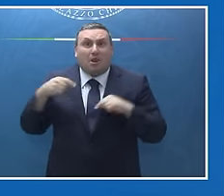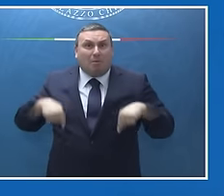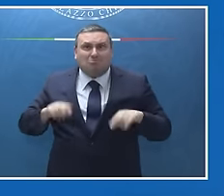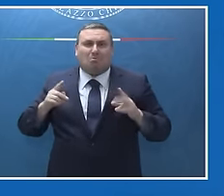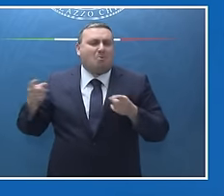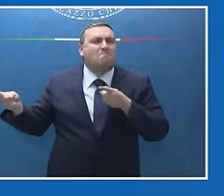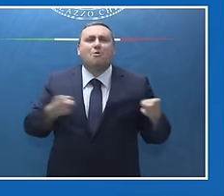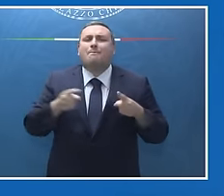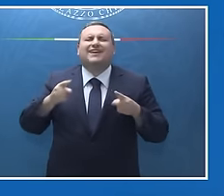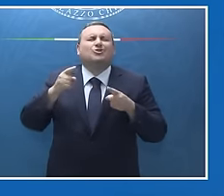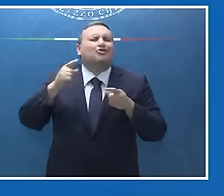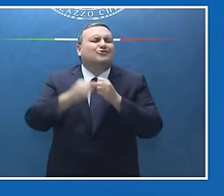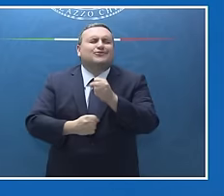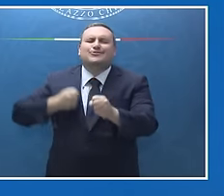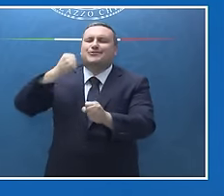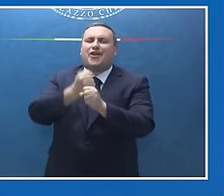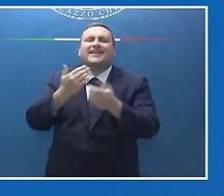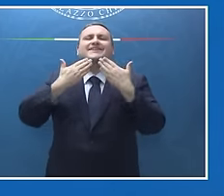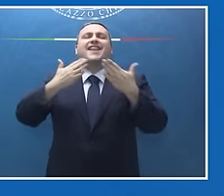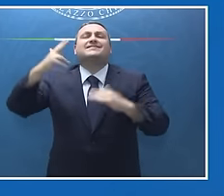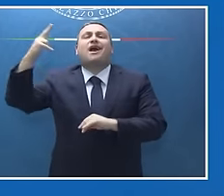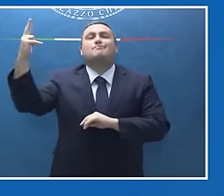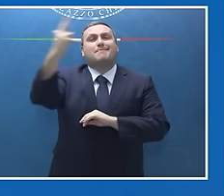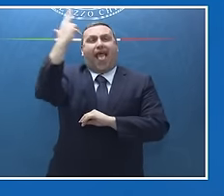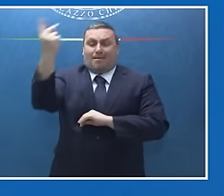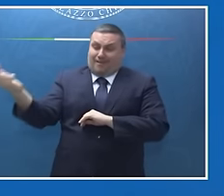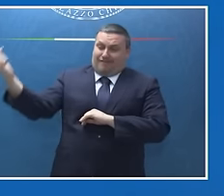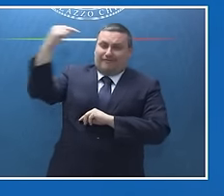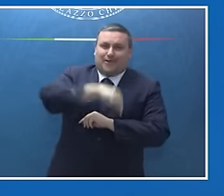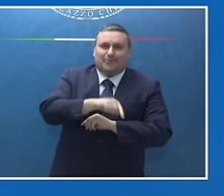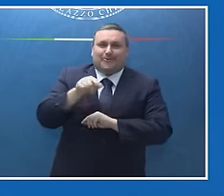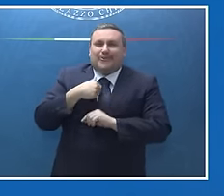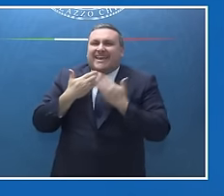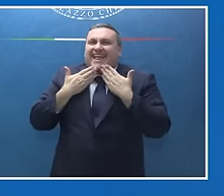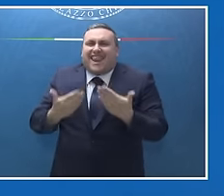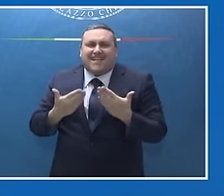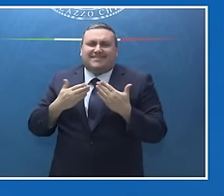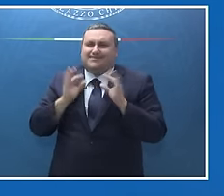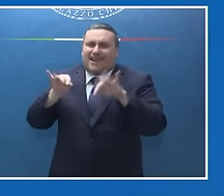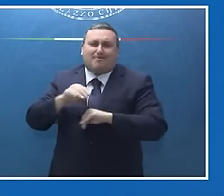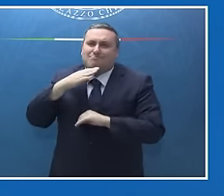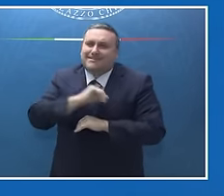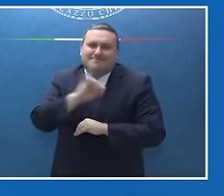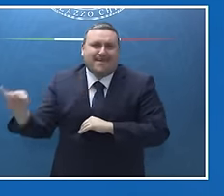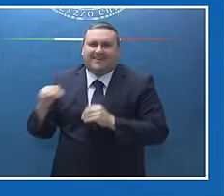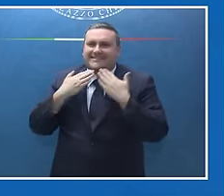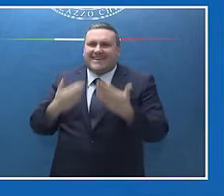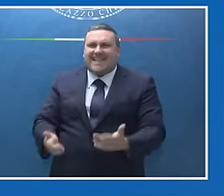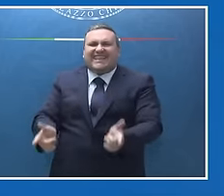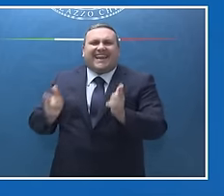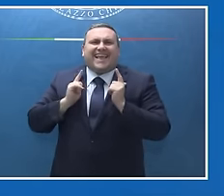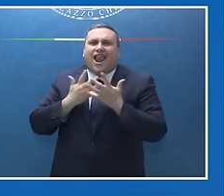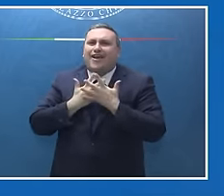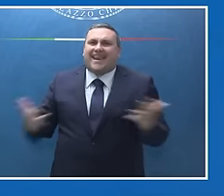con la presenza del Pontefice, che non smetterò mai di ringraziare abbastanza per il grande regalo che ci ha fatto